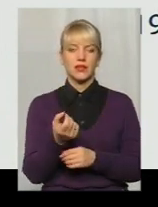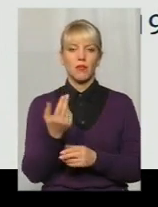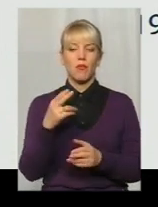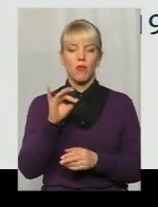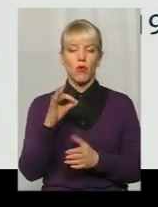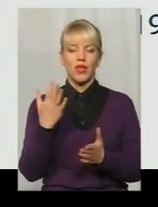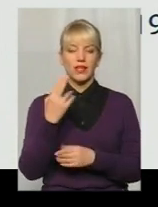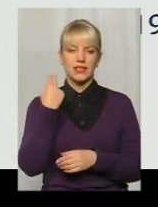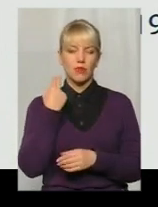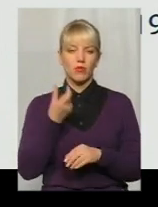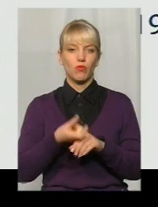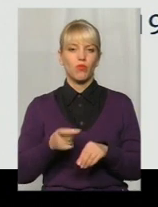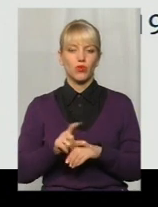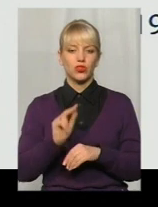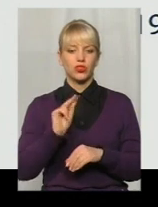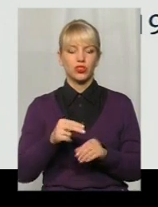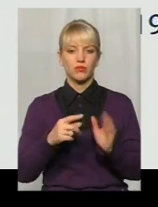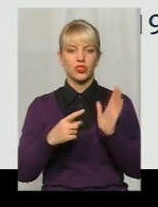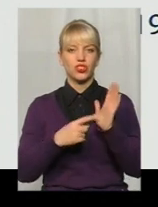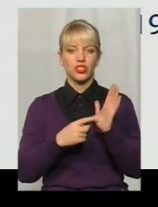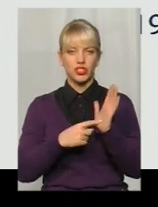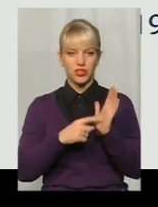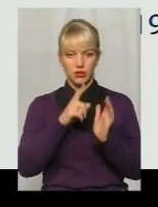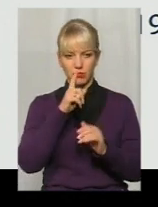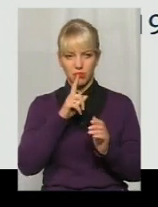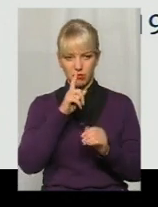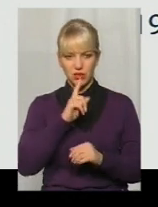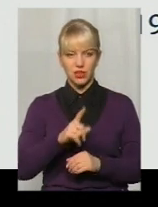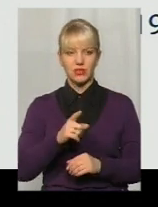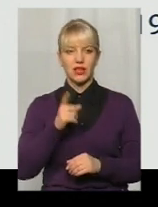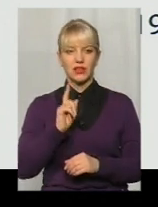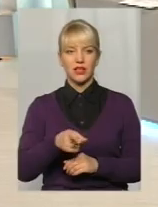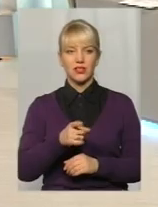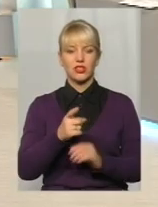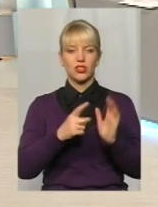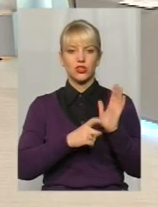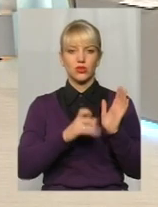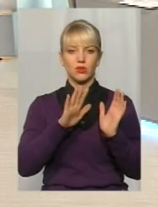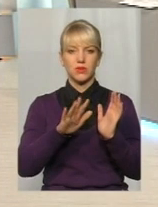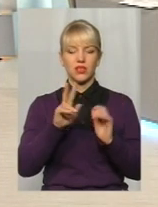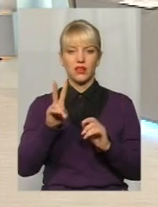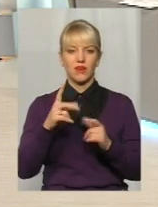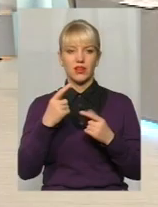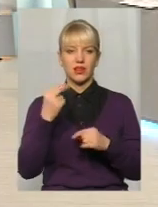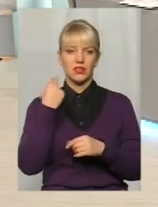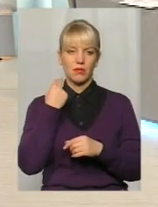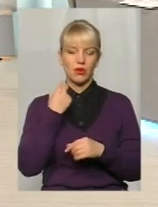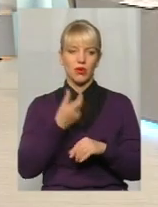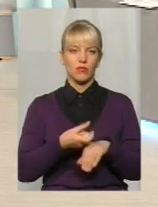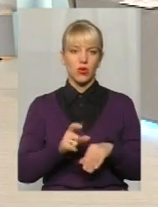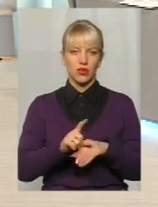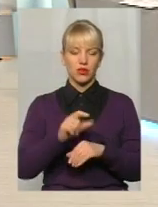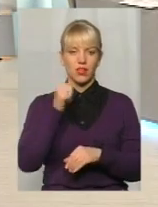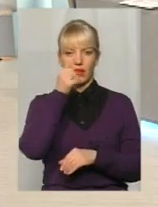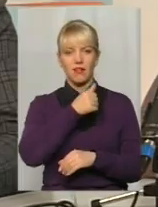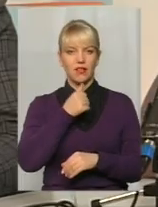більше 6 місяців. І 1652 документи, де заборгованість складає понад рік. Тобто